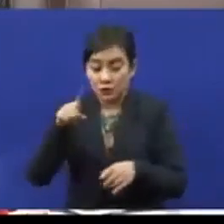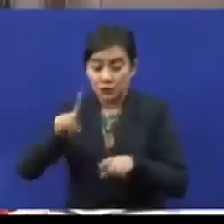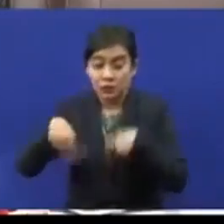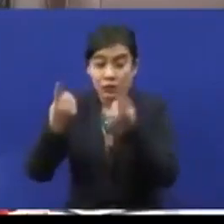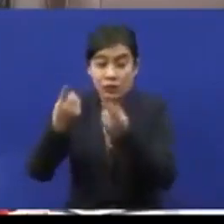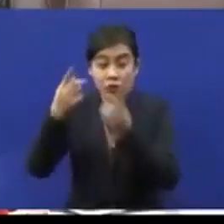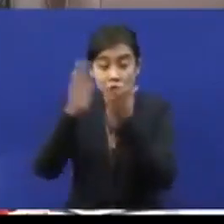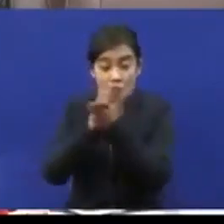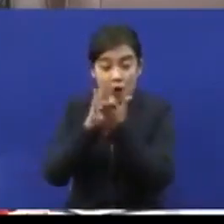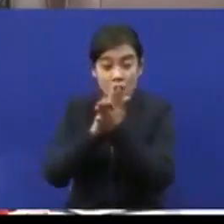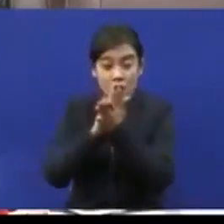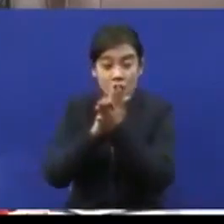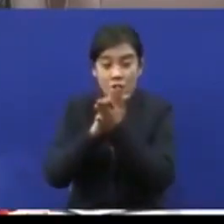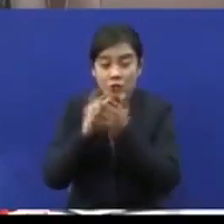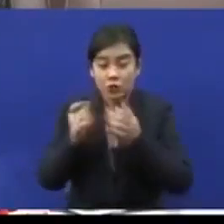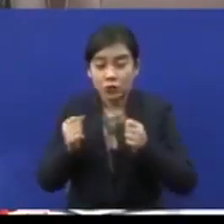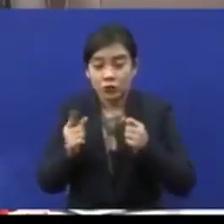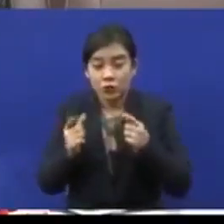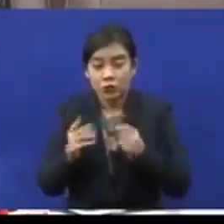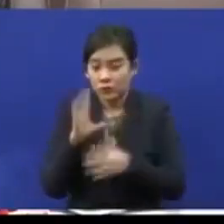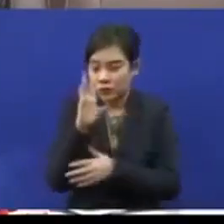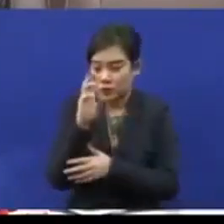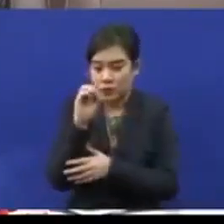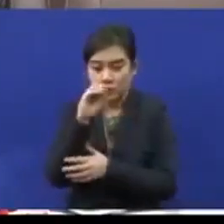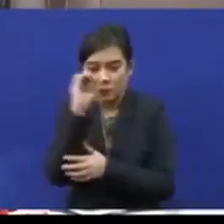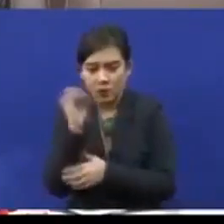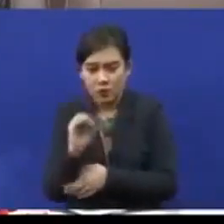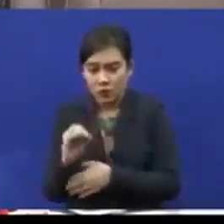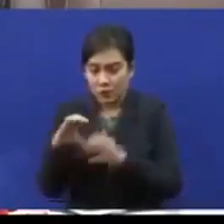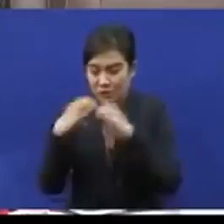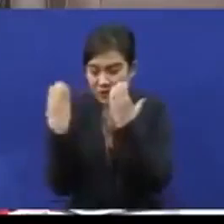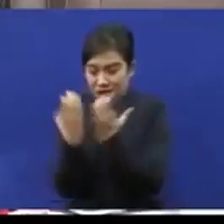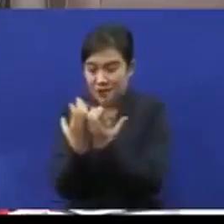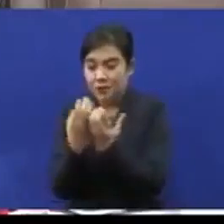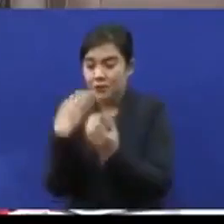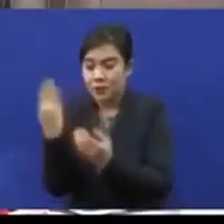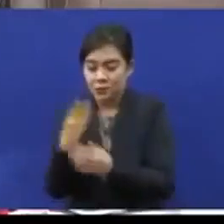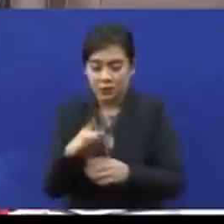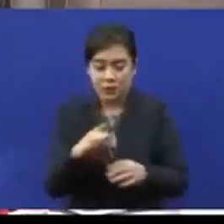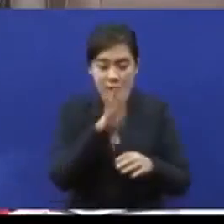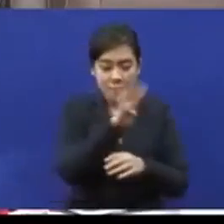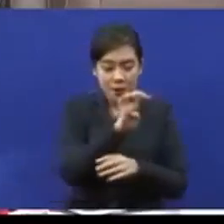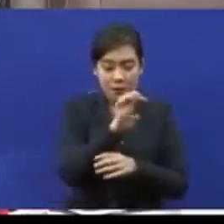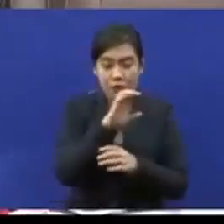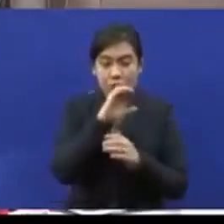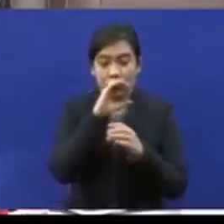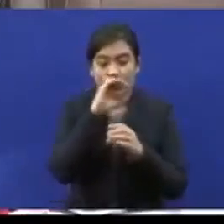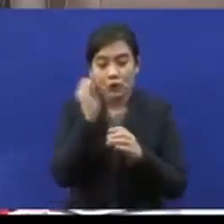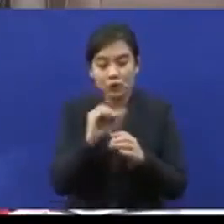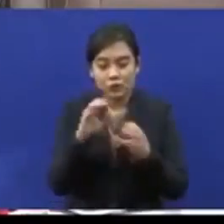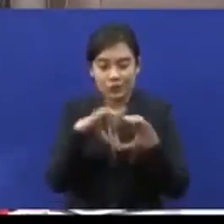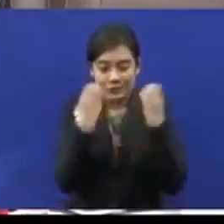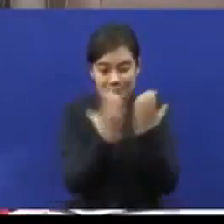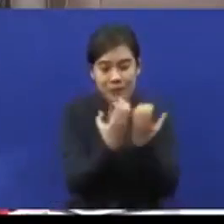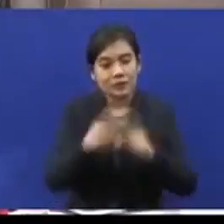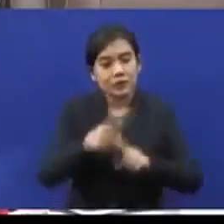60% dalam kelas biasa 40% di kelas khas. Tetapi